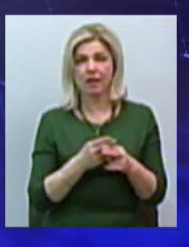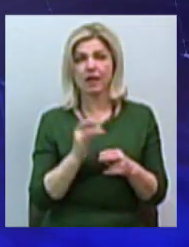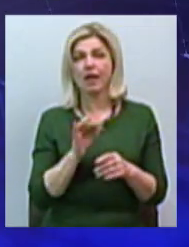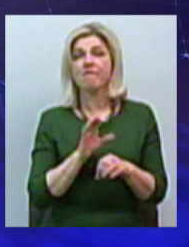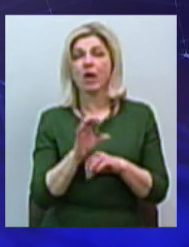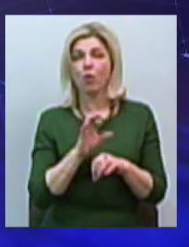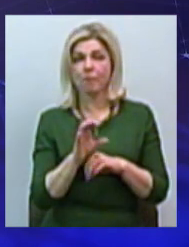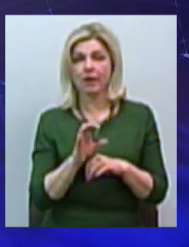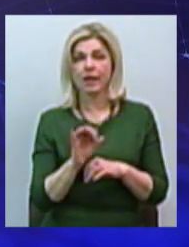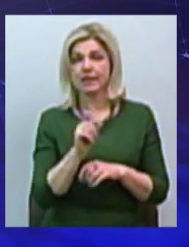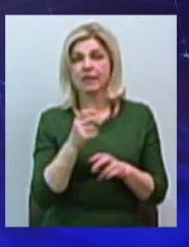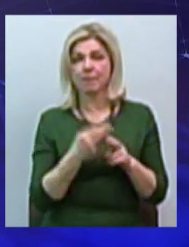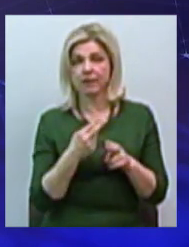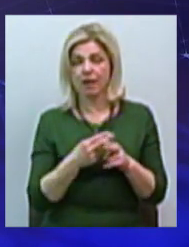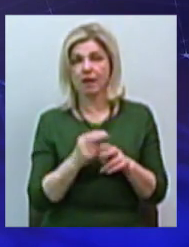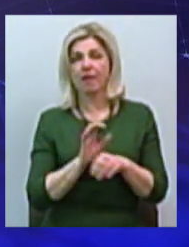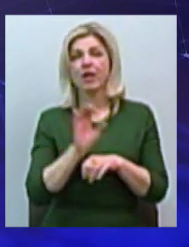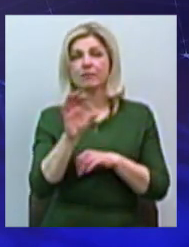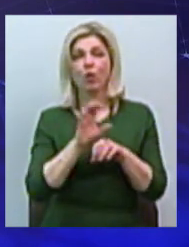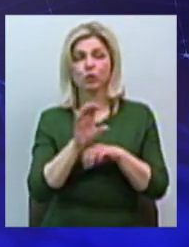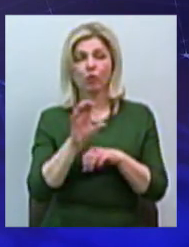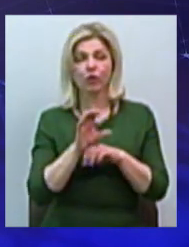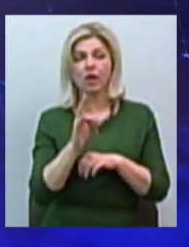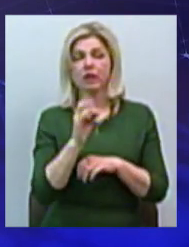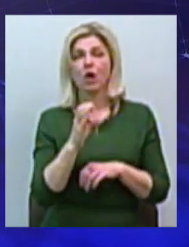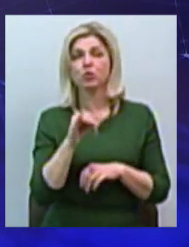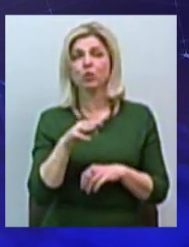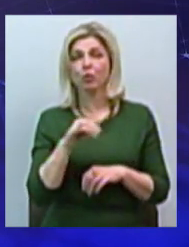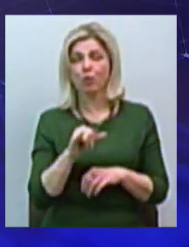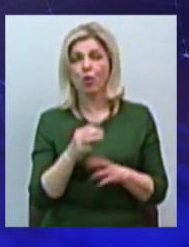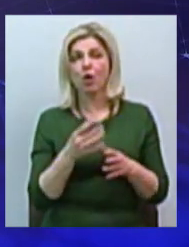якщо стоїмося, то, мабуть,